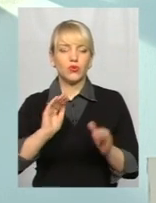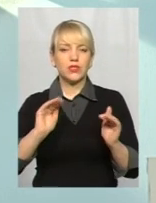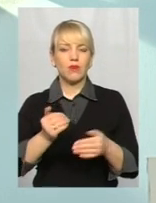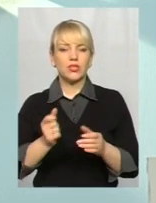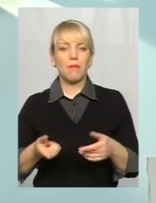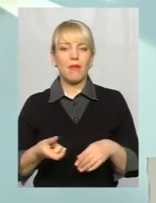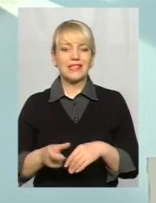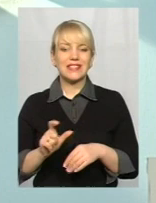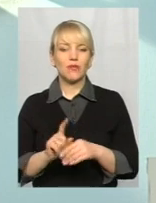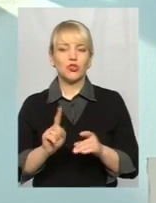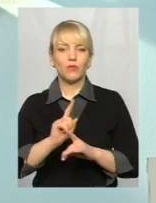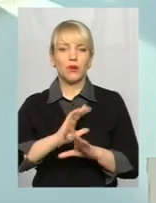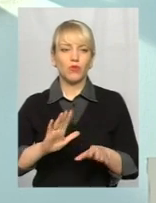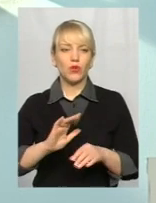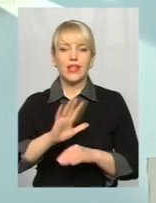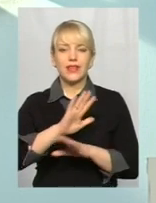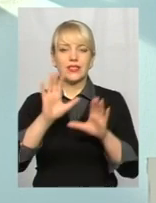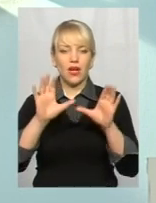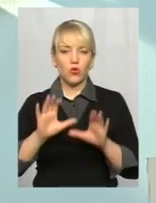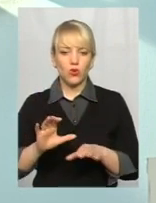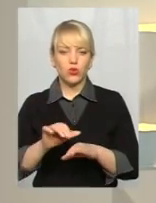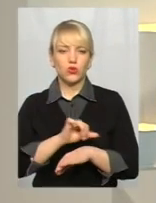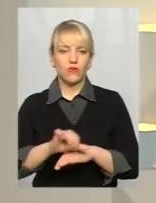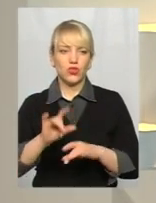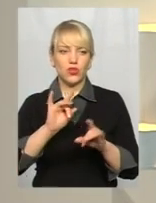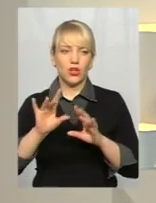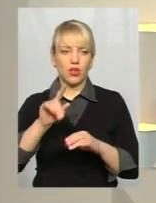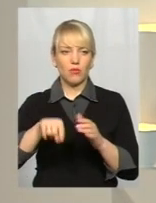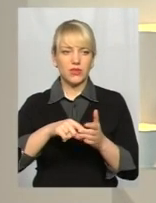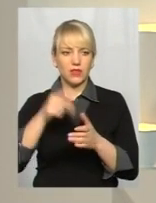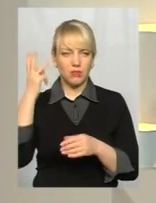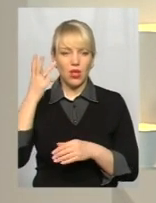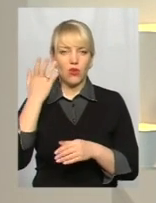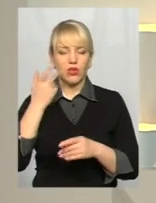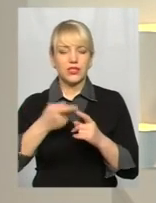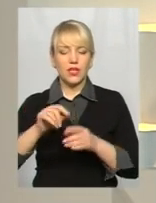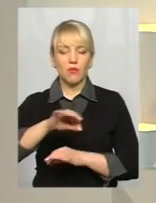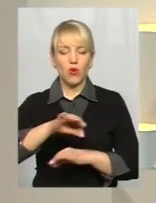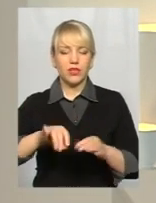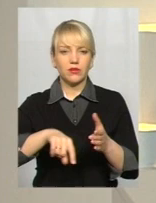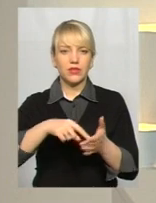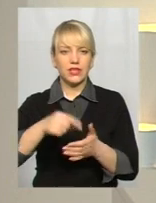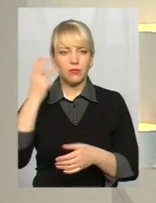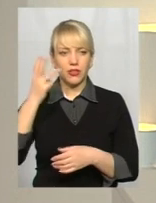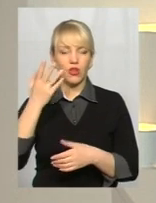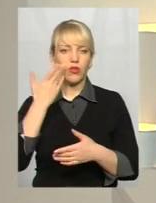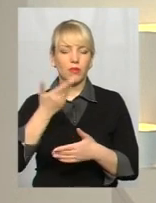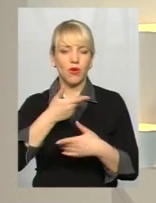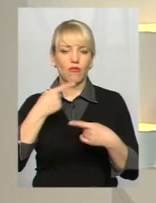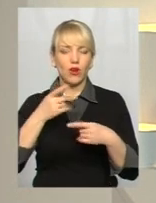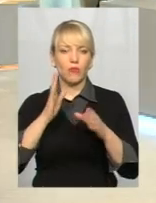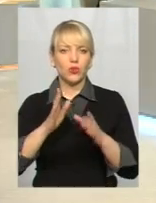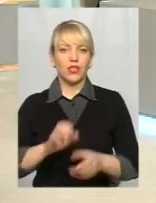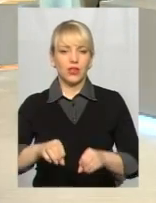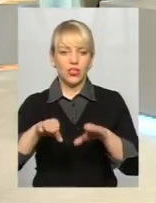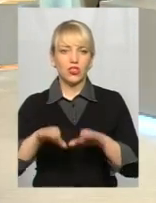для того, щоб не було незаконної зонючої реклами в місті Хмельницькому. Коли оцей проєкт рішення, про яке ми говорили, все ж таки, уже стане рішенням,